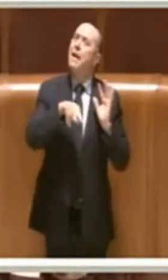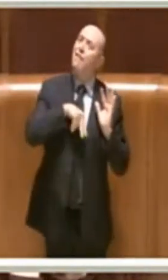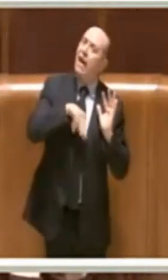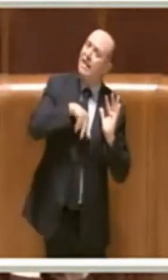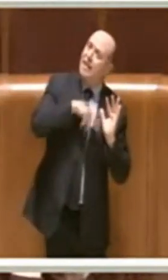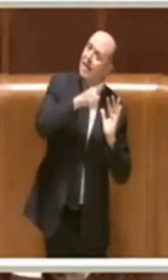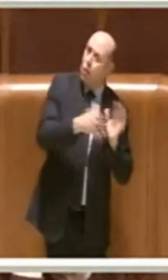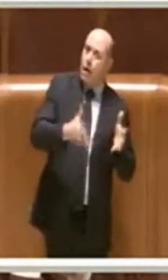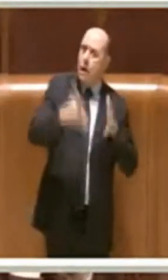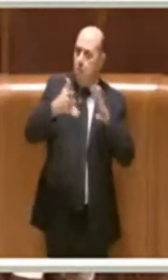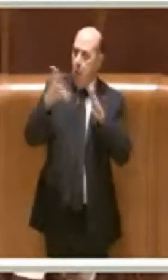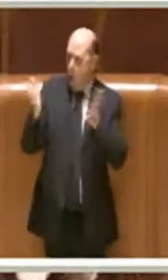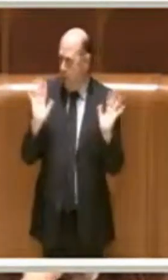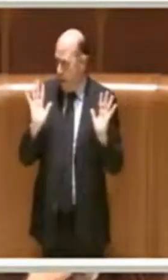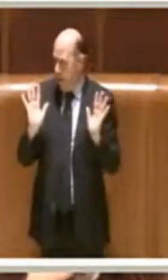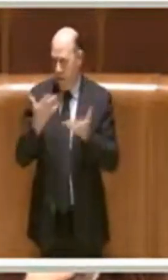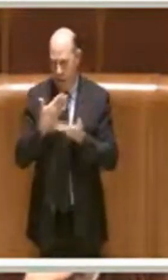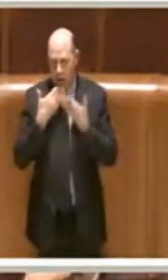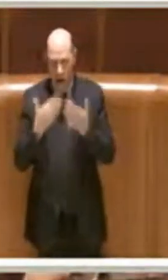di questi immobili. Grazie.